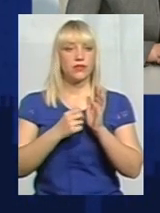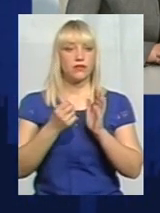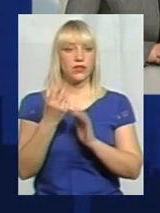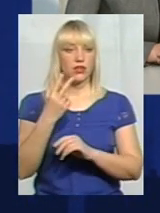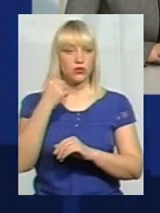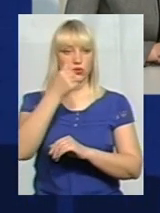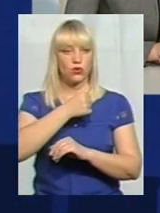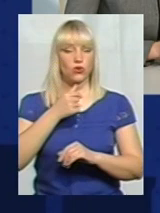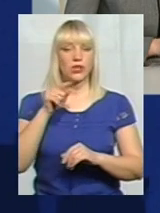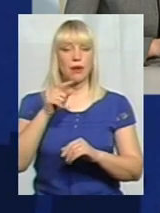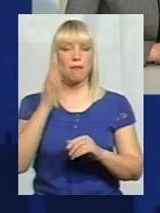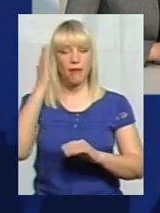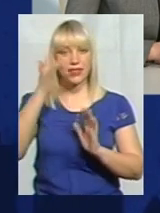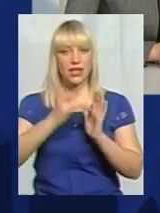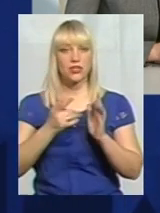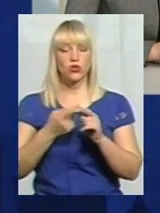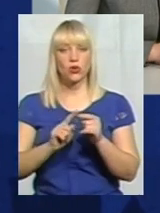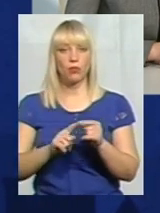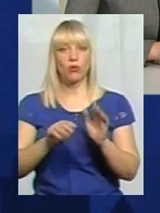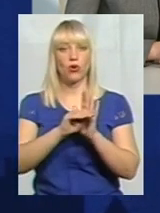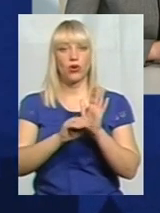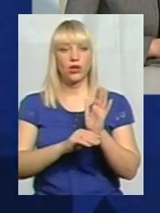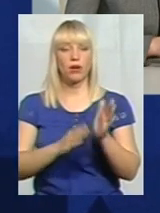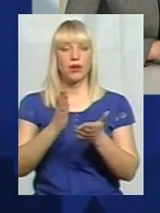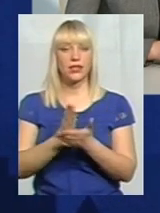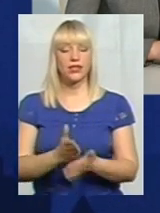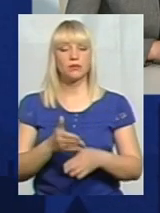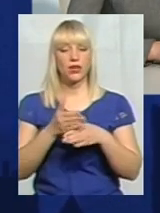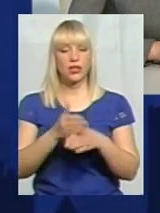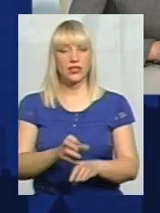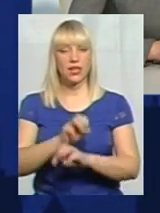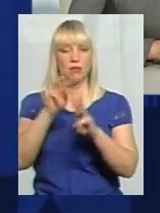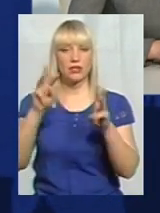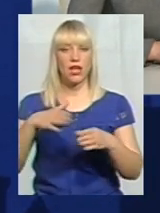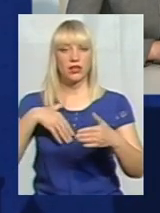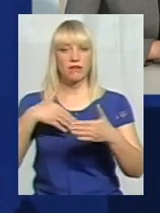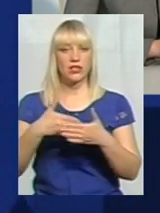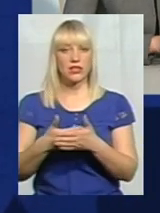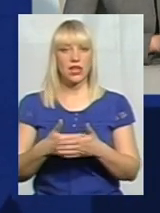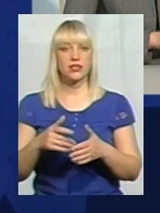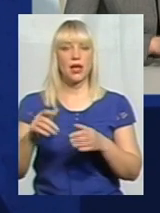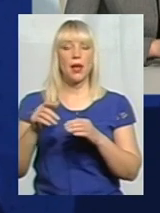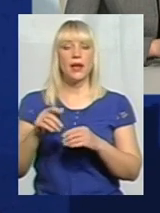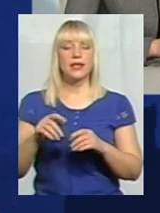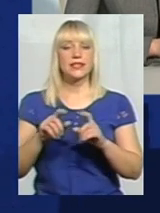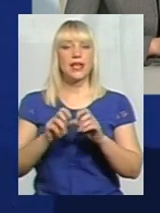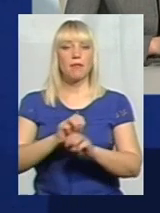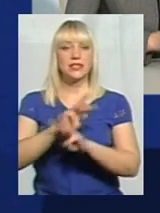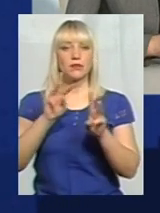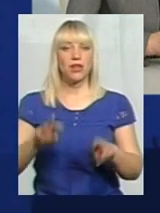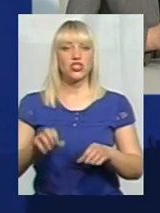є сприяння забезпечення активізації діяльності закладів культури, саме